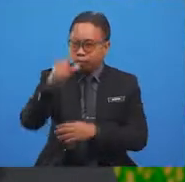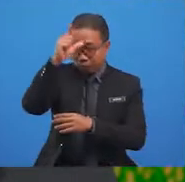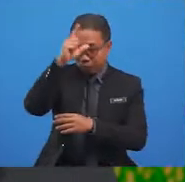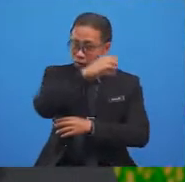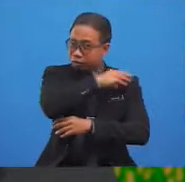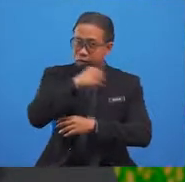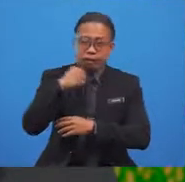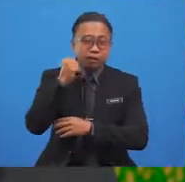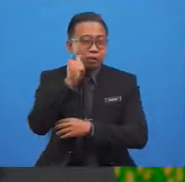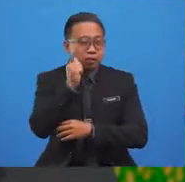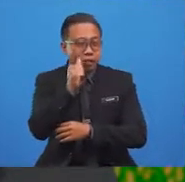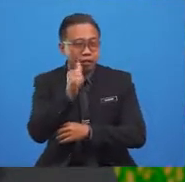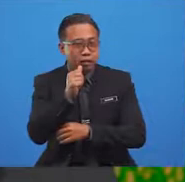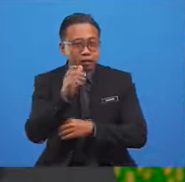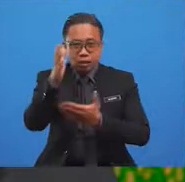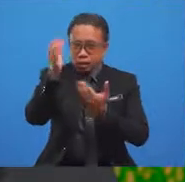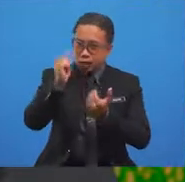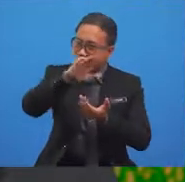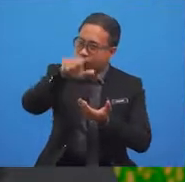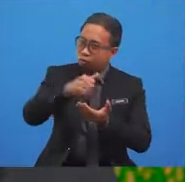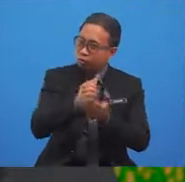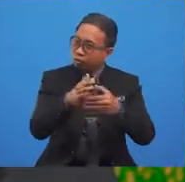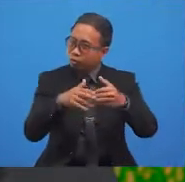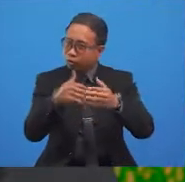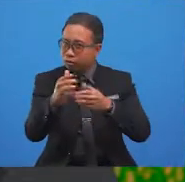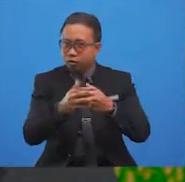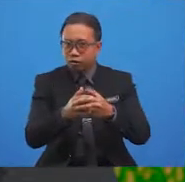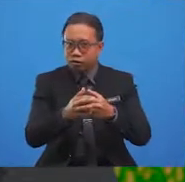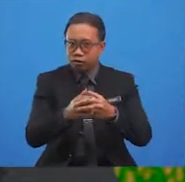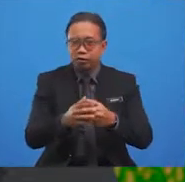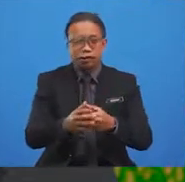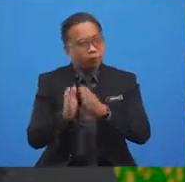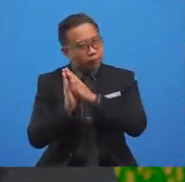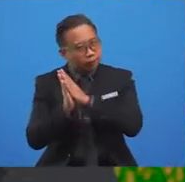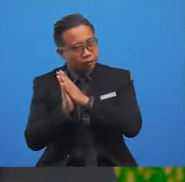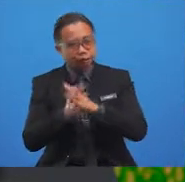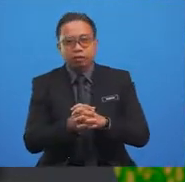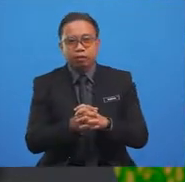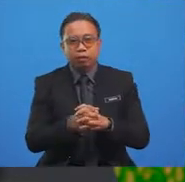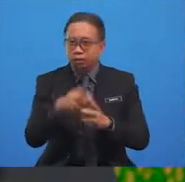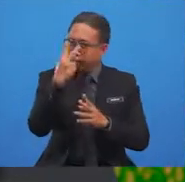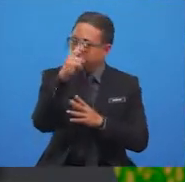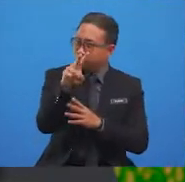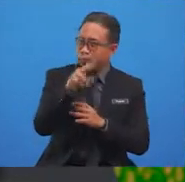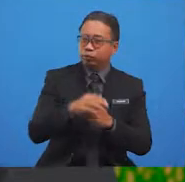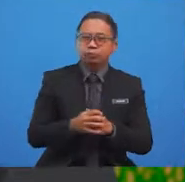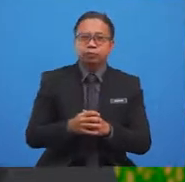-kawan, saya harap anda dapat memasak. Grab a fluffy pillow and a healthy snack.